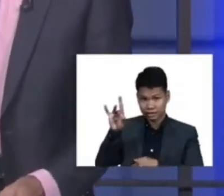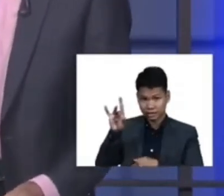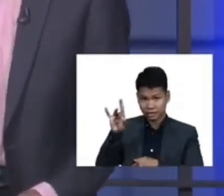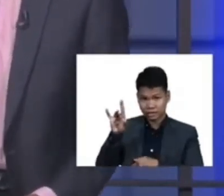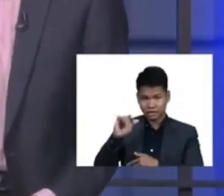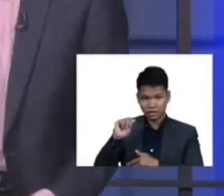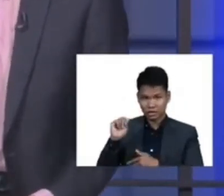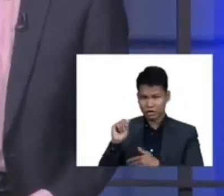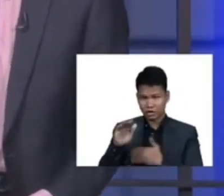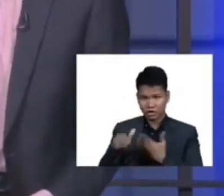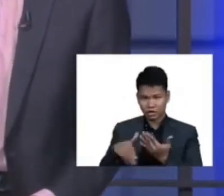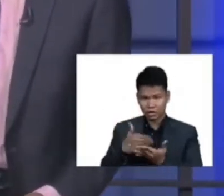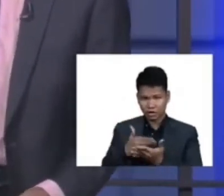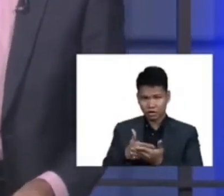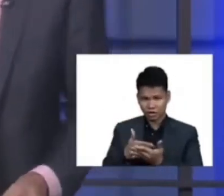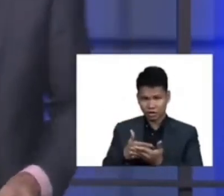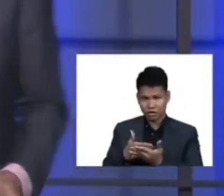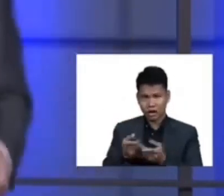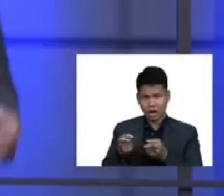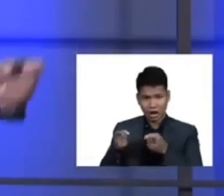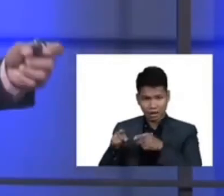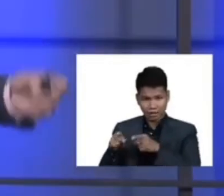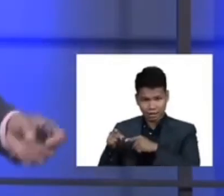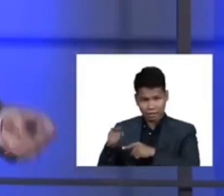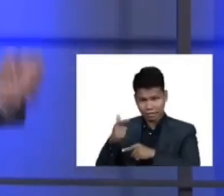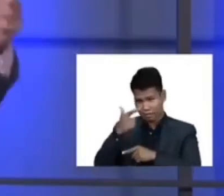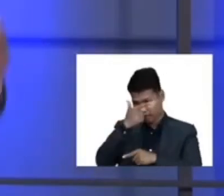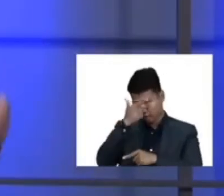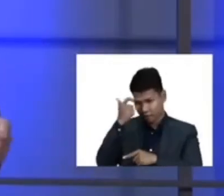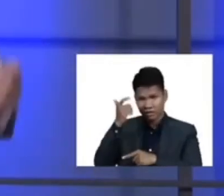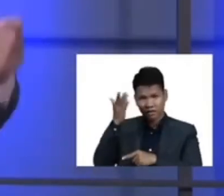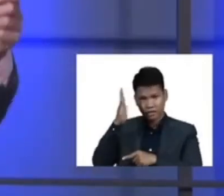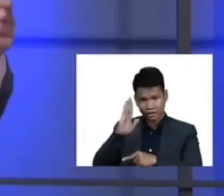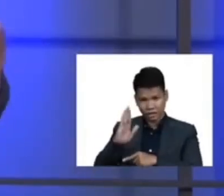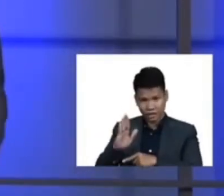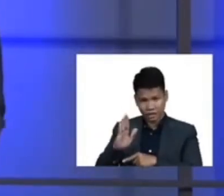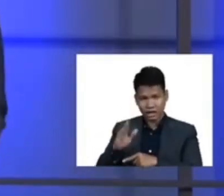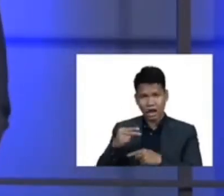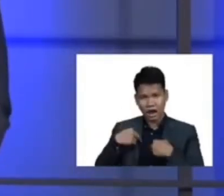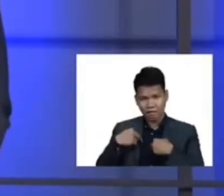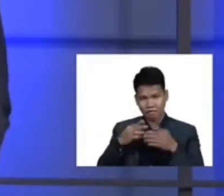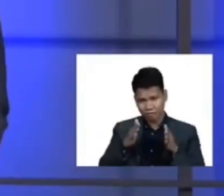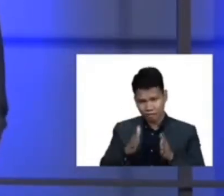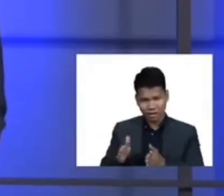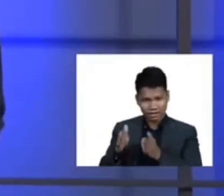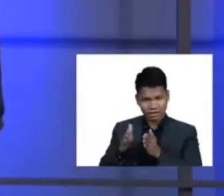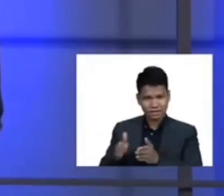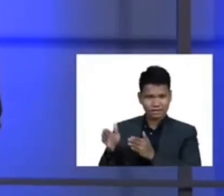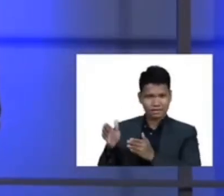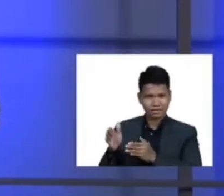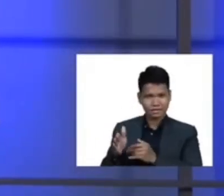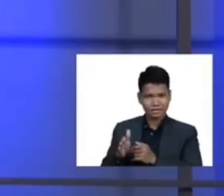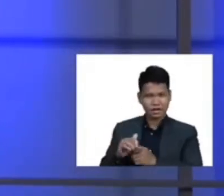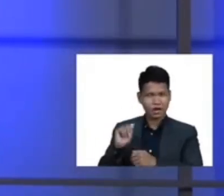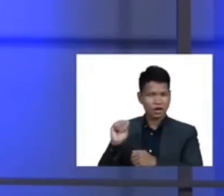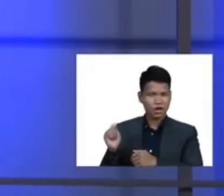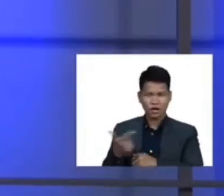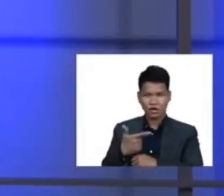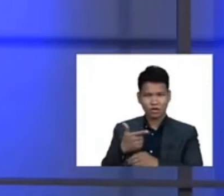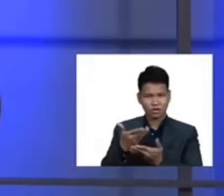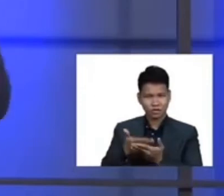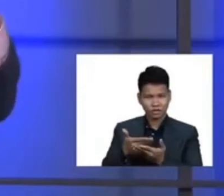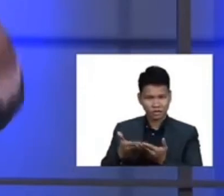everything happened because God has a plan all things